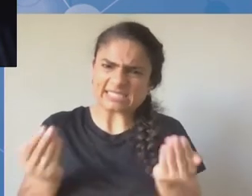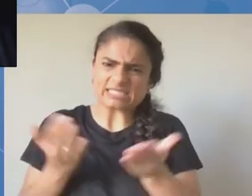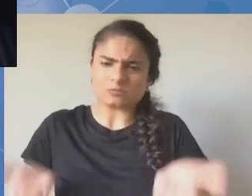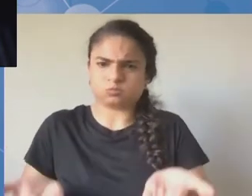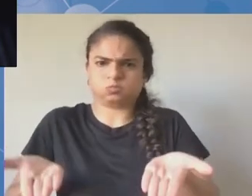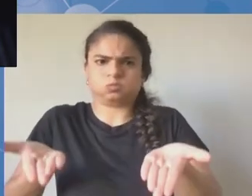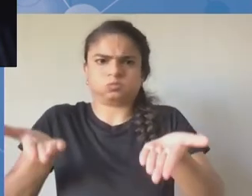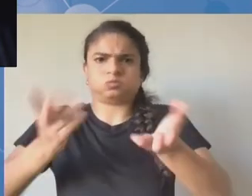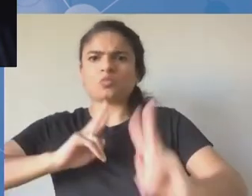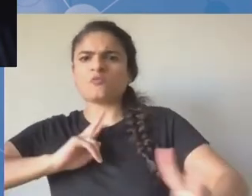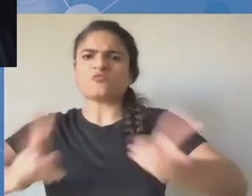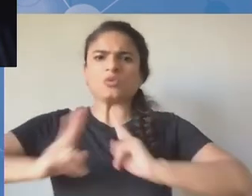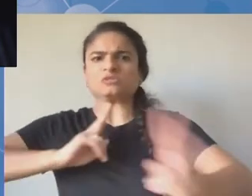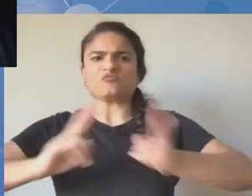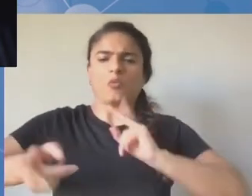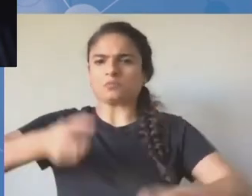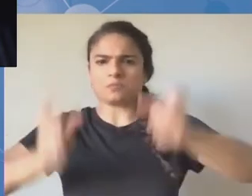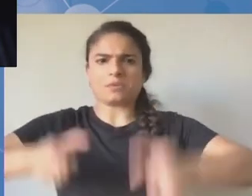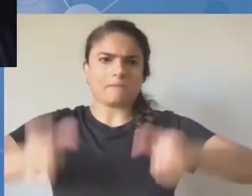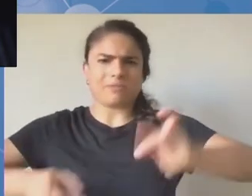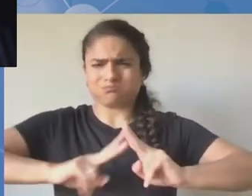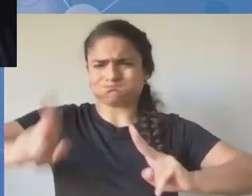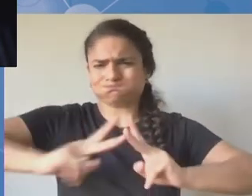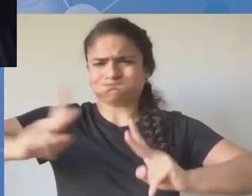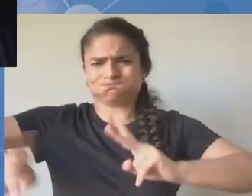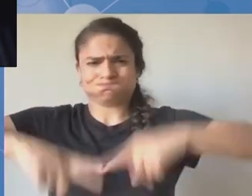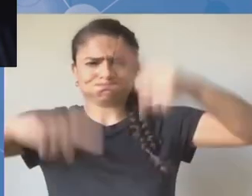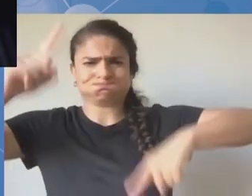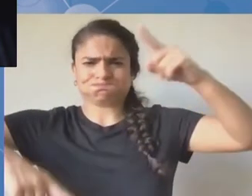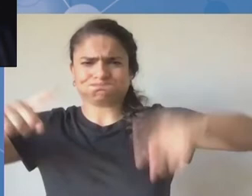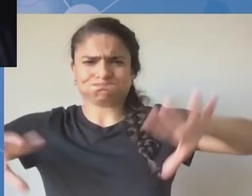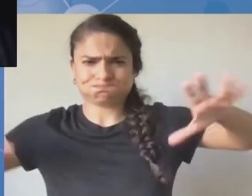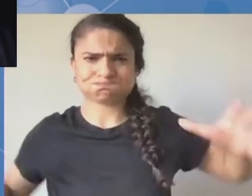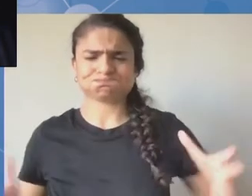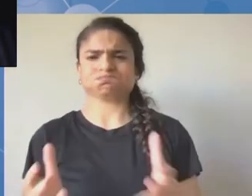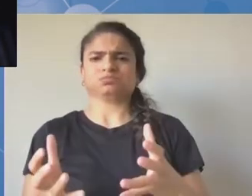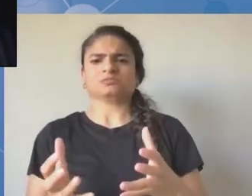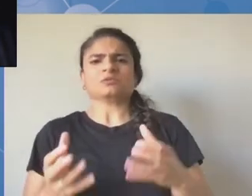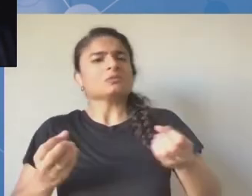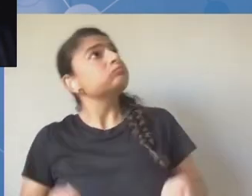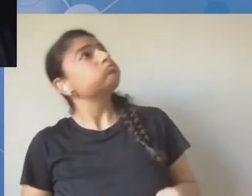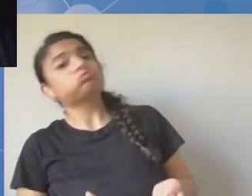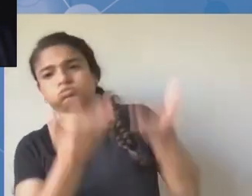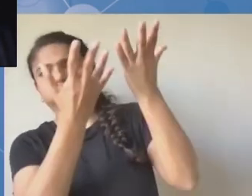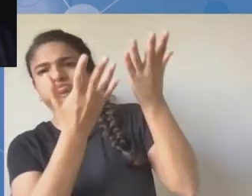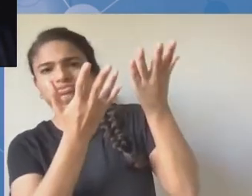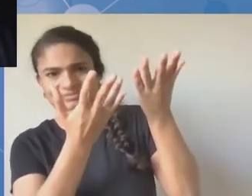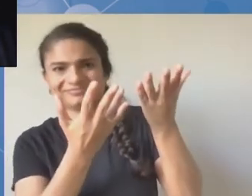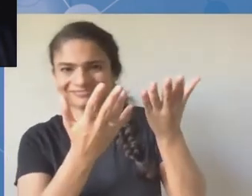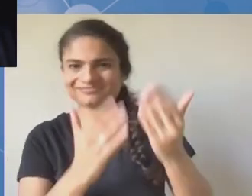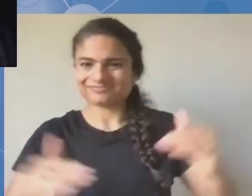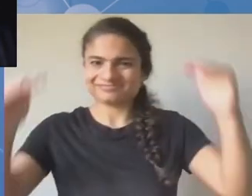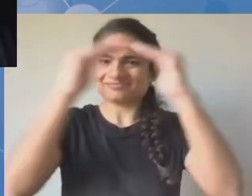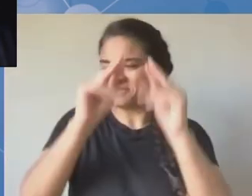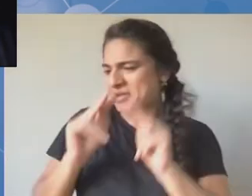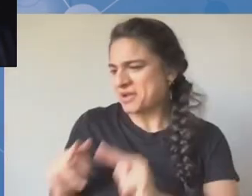rzeczywistymi zmianami, które wprowadzacie dzięki swojej działalności. Dbacie o to, abyśmy wszyscy mogli usłyszeć